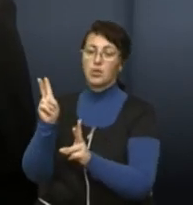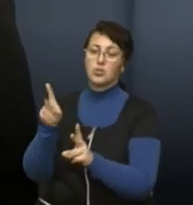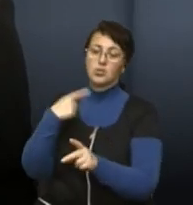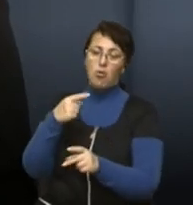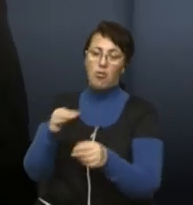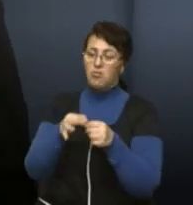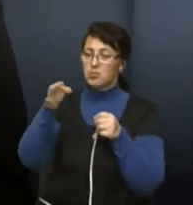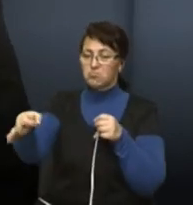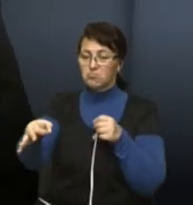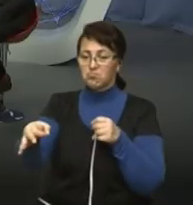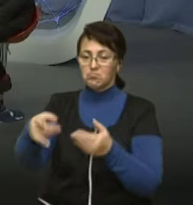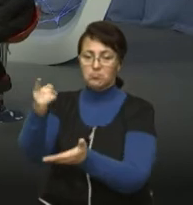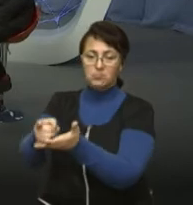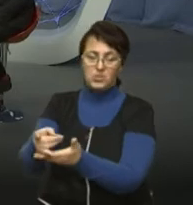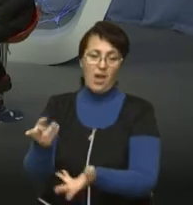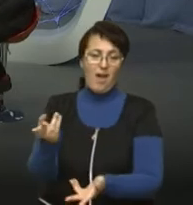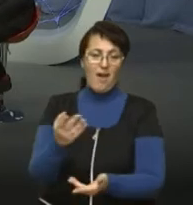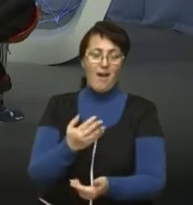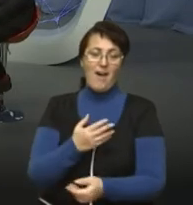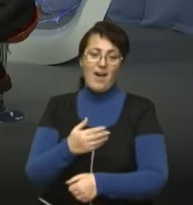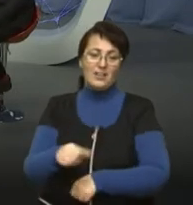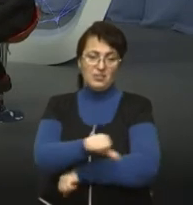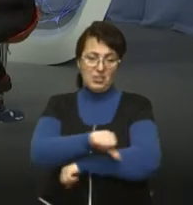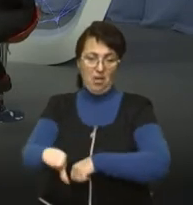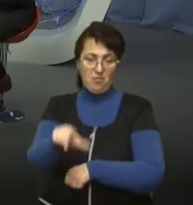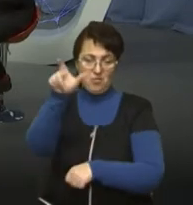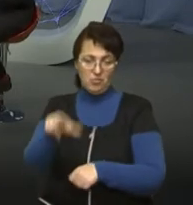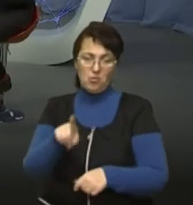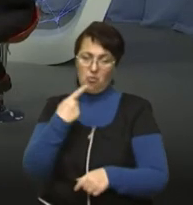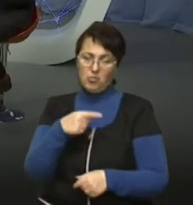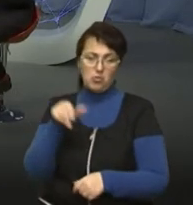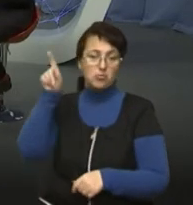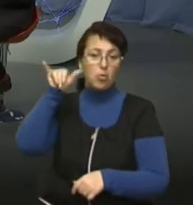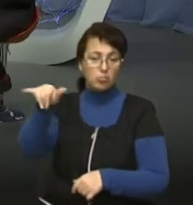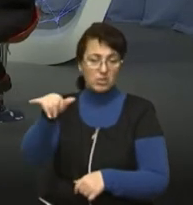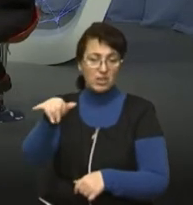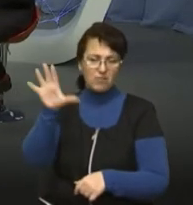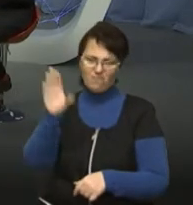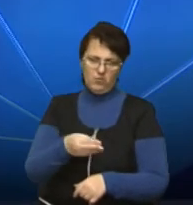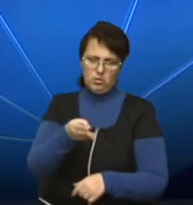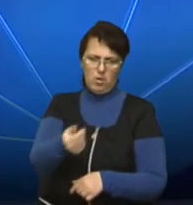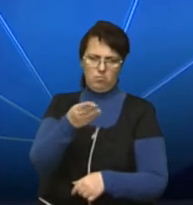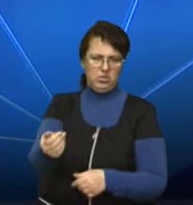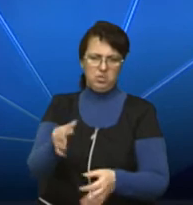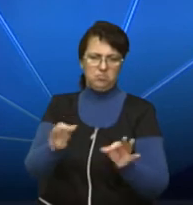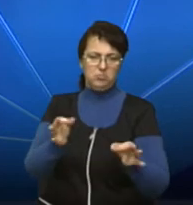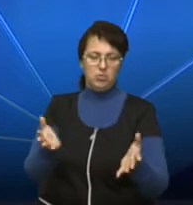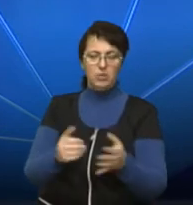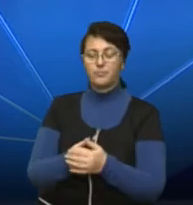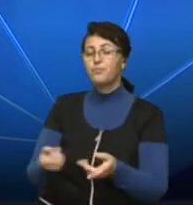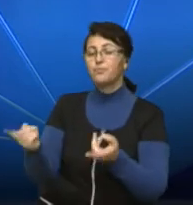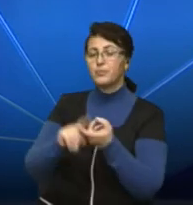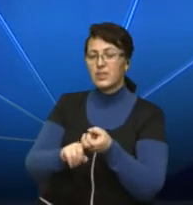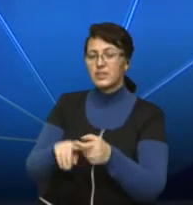паркується. А от, до прикладу, іноземці кажуть, що у них все платно. До нашого ефіру вже приєднався Дмитро Мелих, адвокат громадської організації